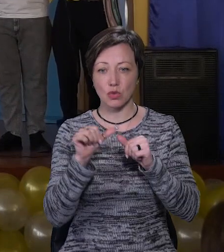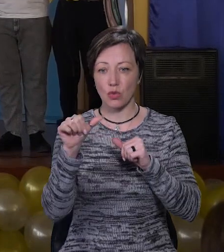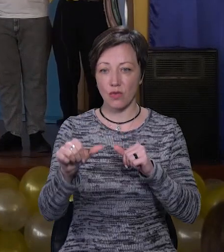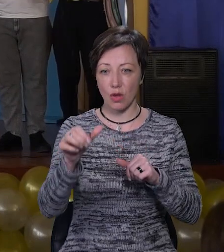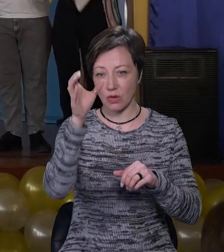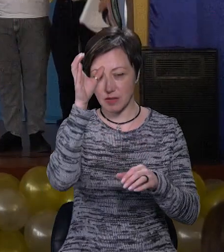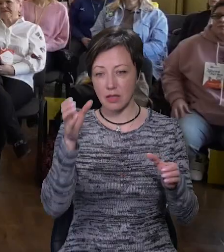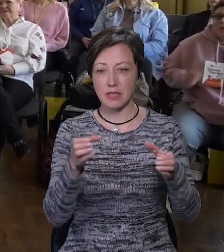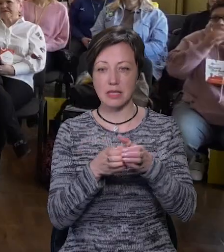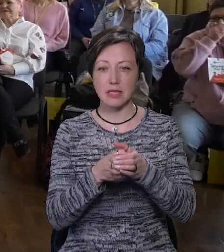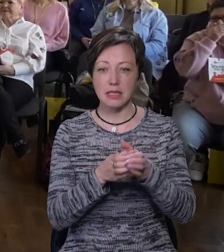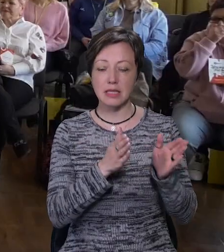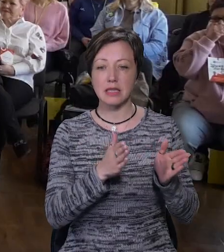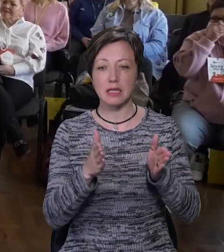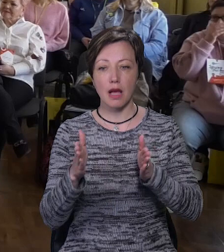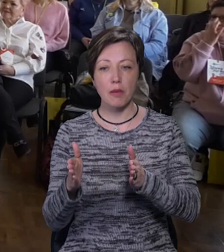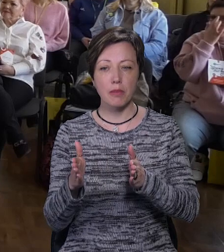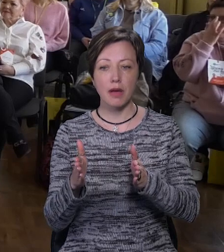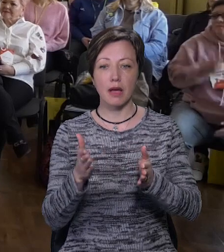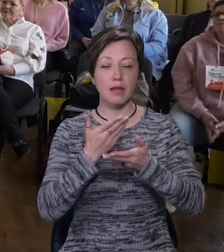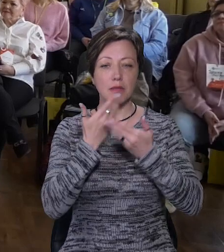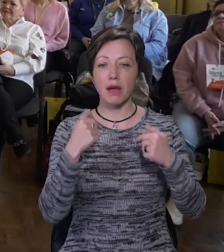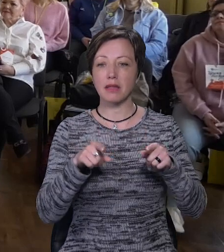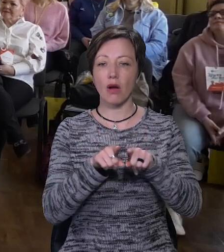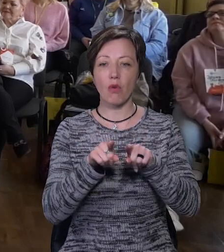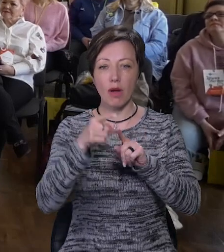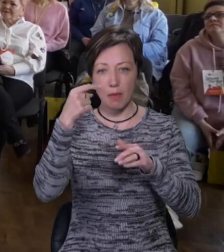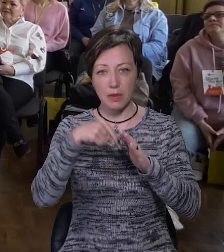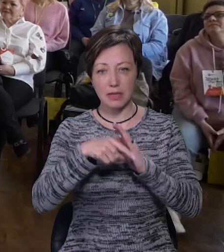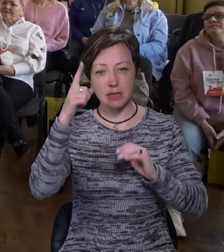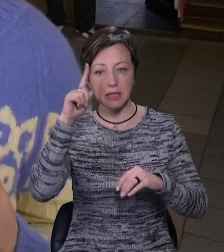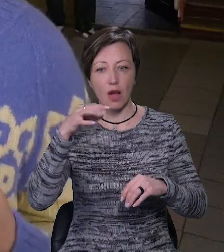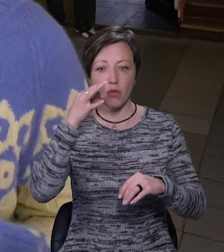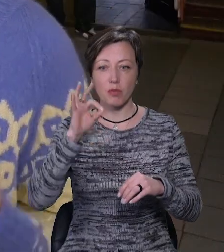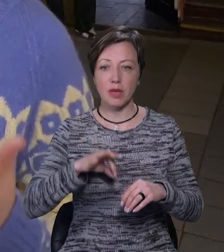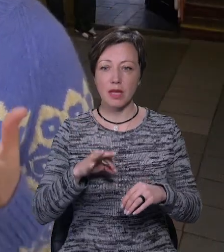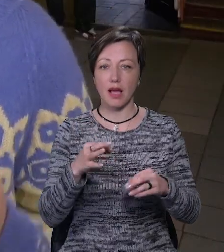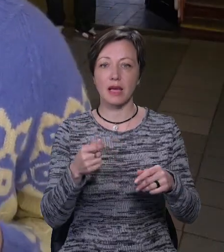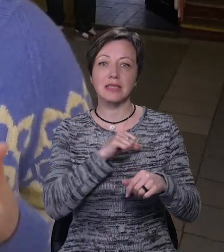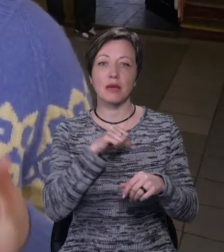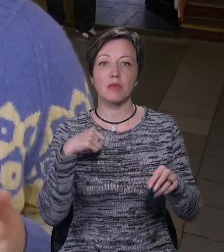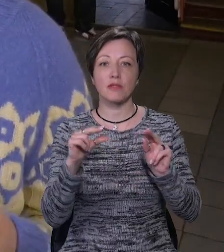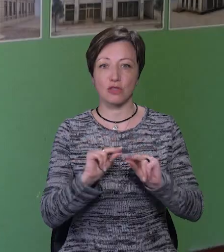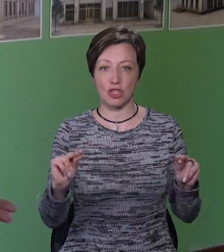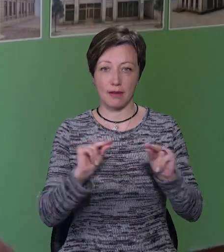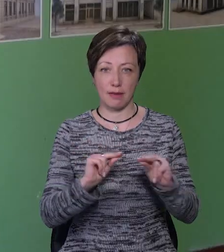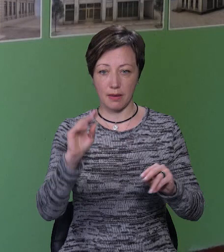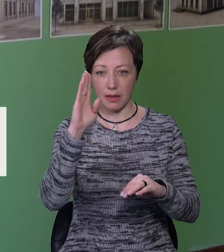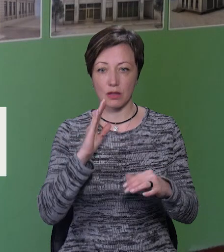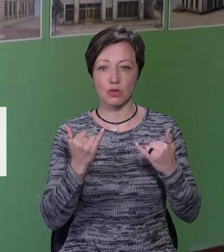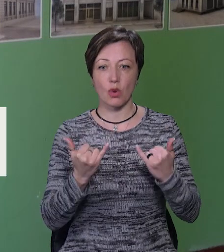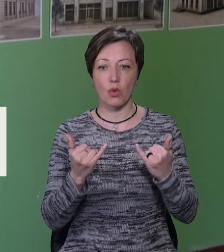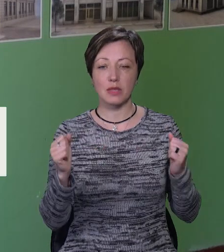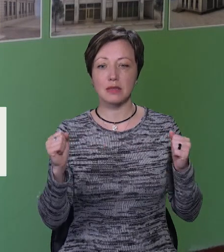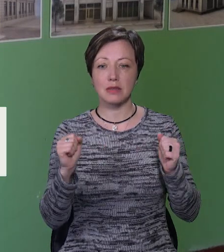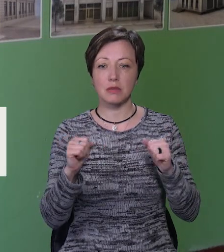освітянської системи освітньої, він не матиме такої глибини знань, умінь і досвіду, як самі вчительки і вчителі. Сьогодні тут